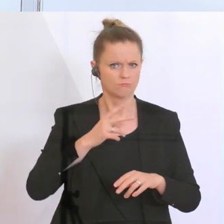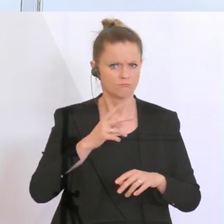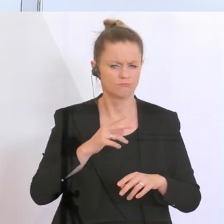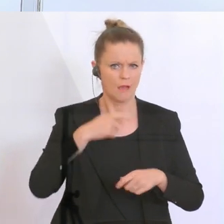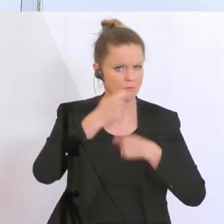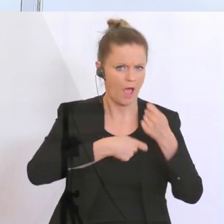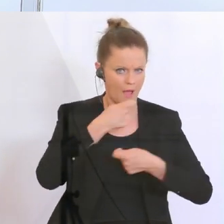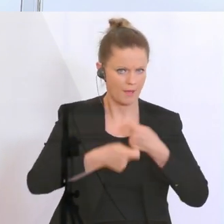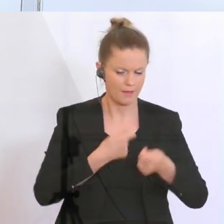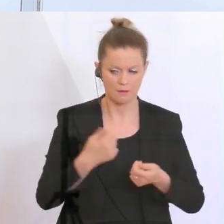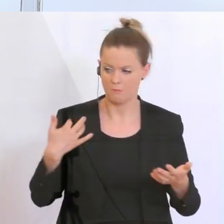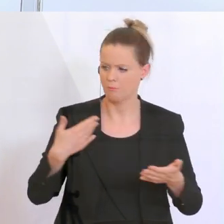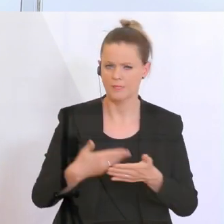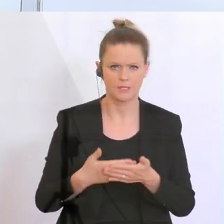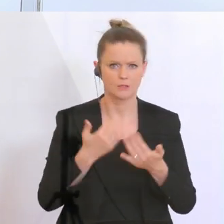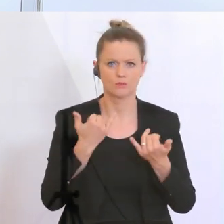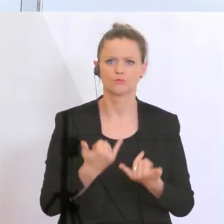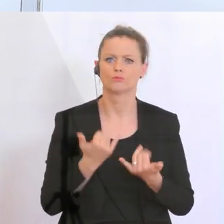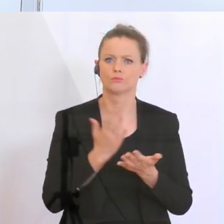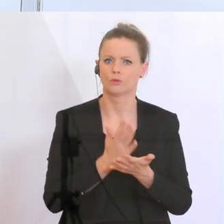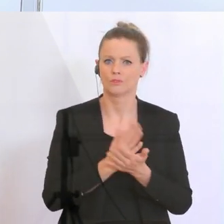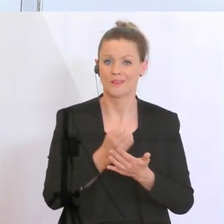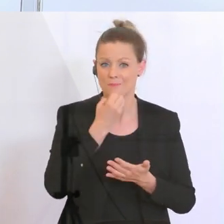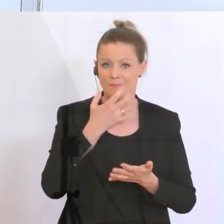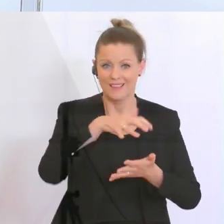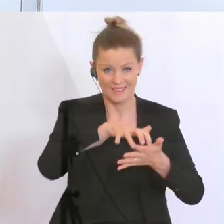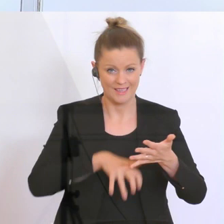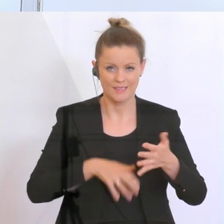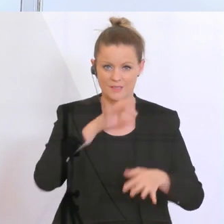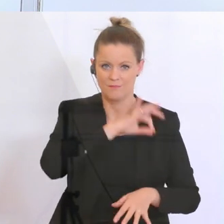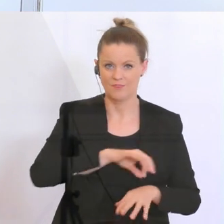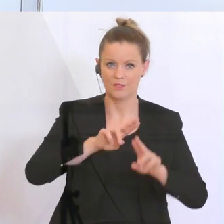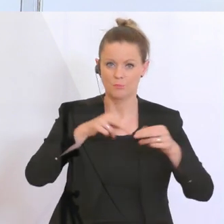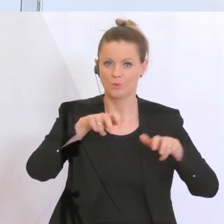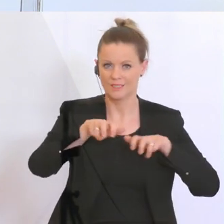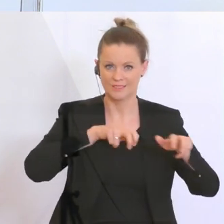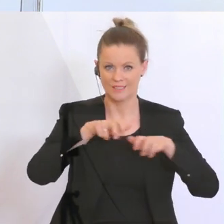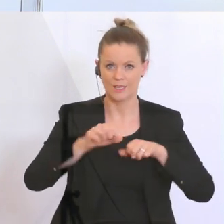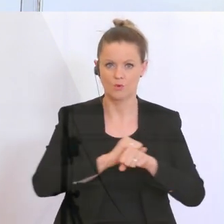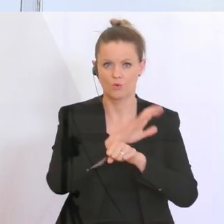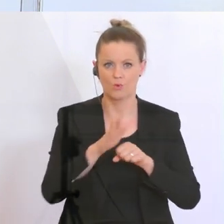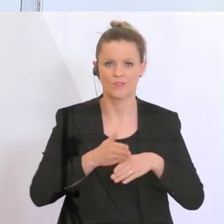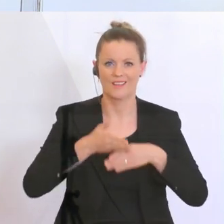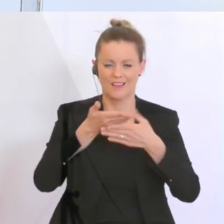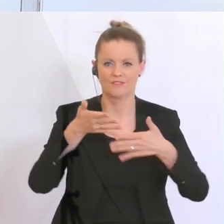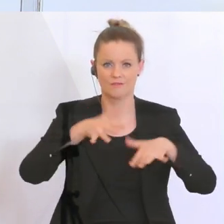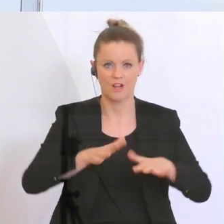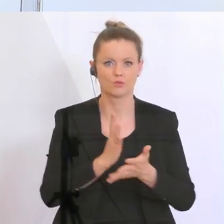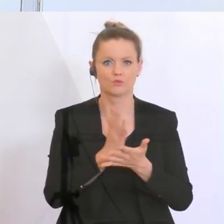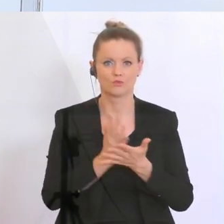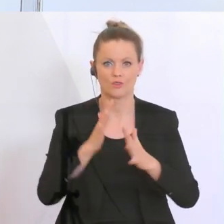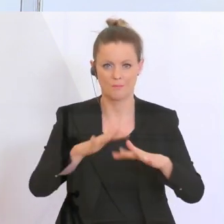tun wir auch schon bisher. Wir haben die Berichtspflicht der Bundesregierung in diesen Corona-Hilfsfällen an das Parlament